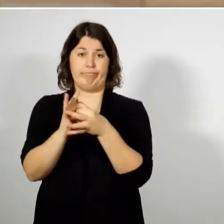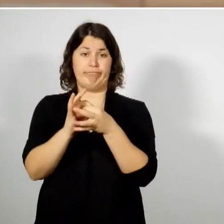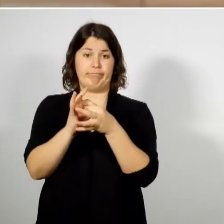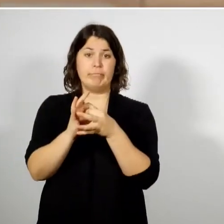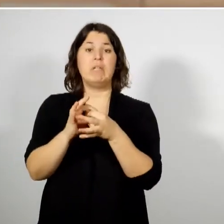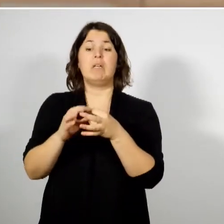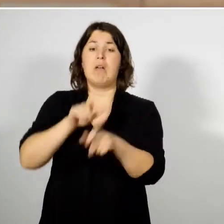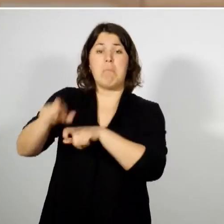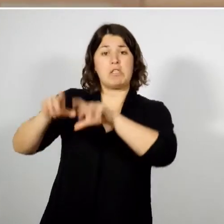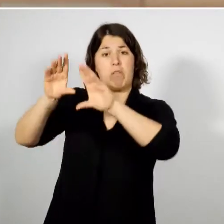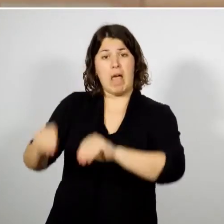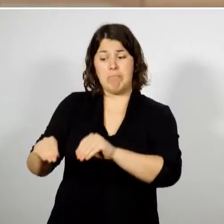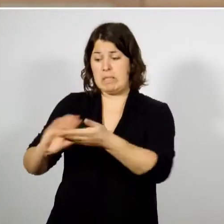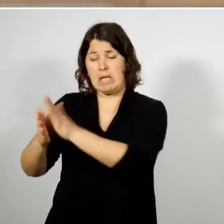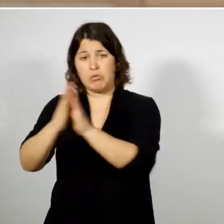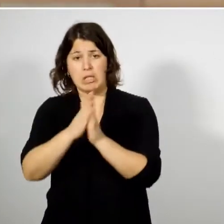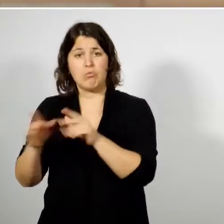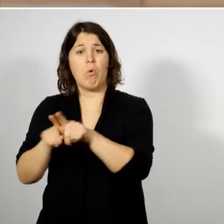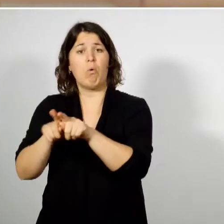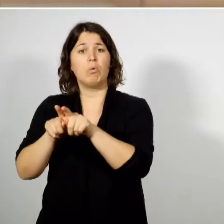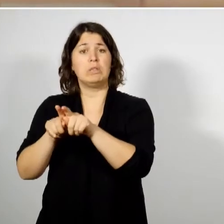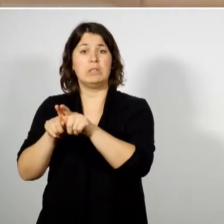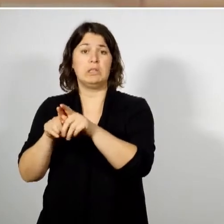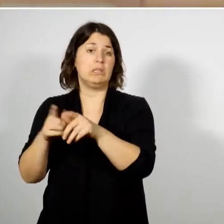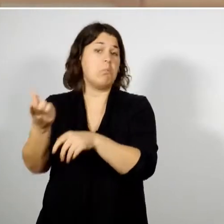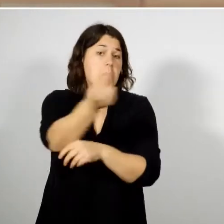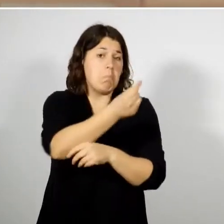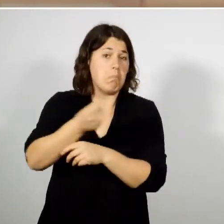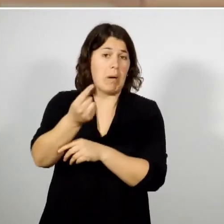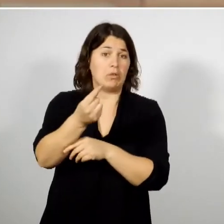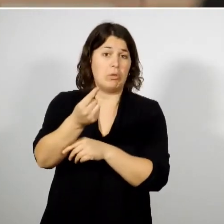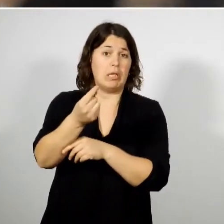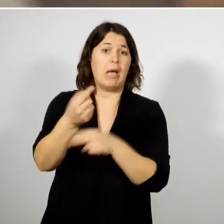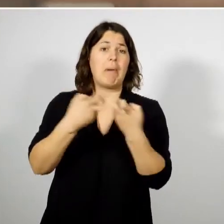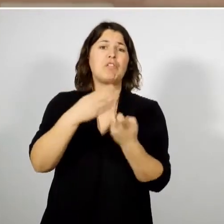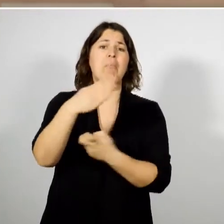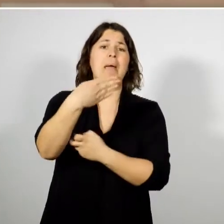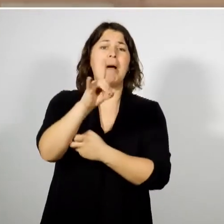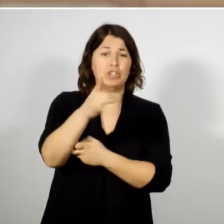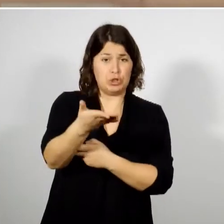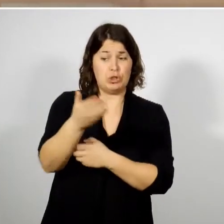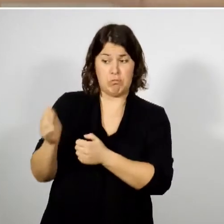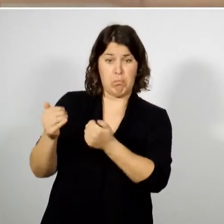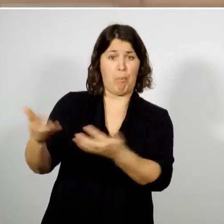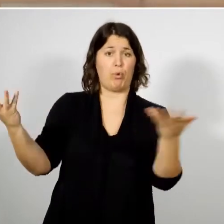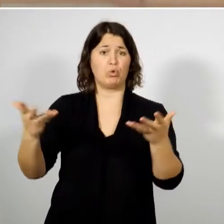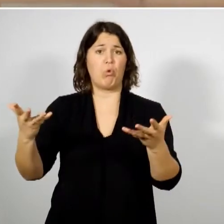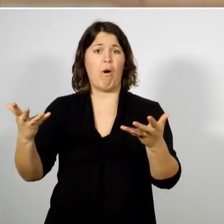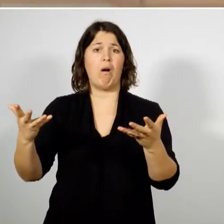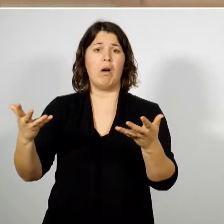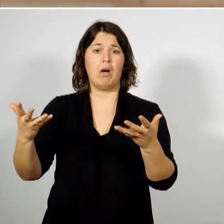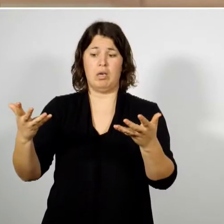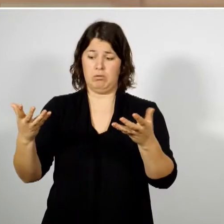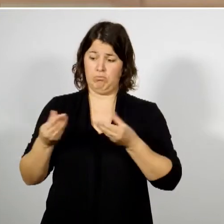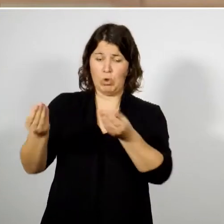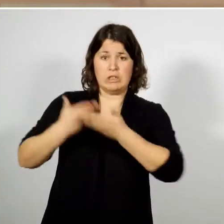habitants, aux tissus associatifs et à nos différents partenaires, comme BMH par exemple, un cadre pour développer toutes les